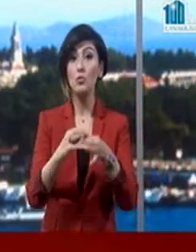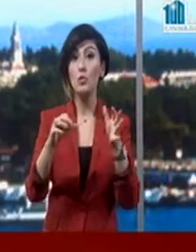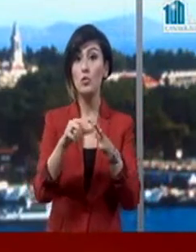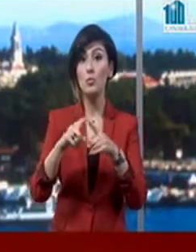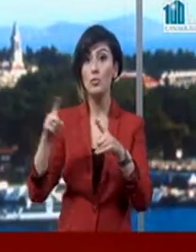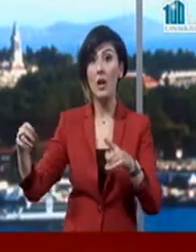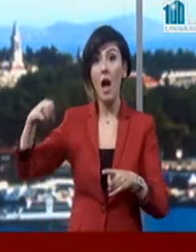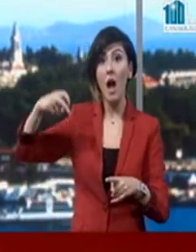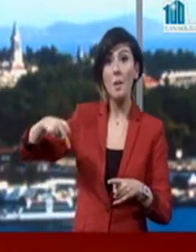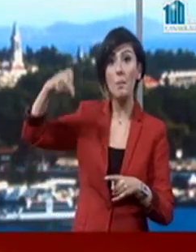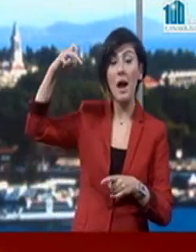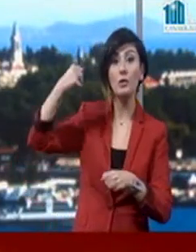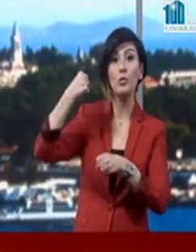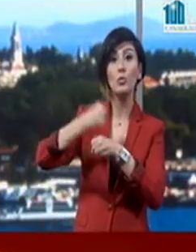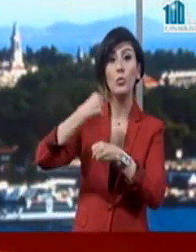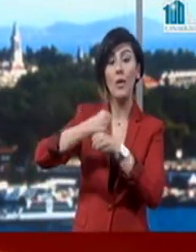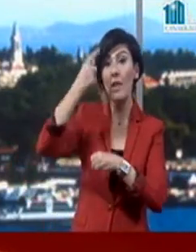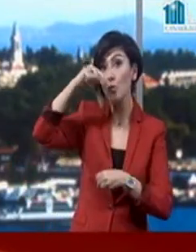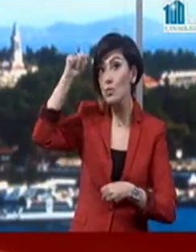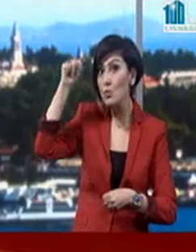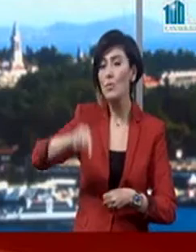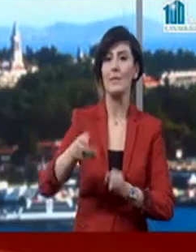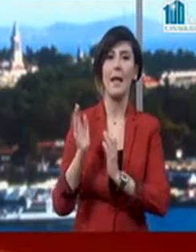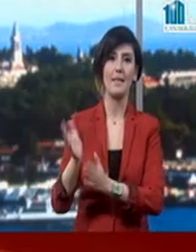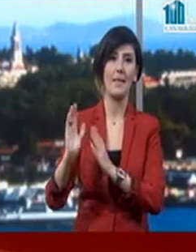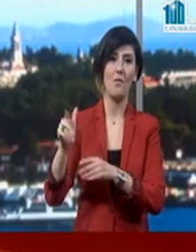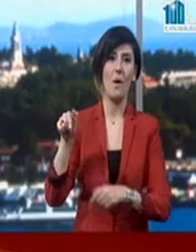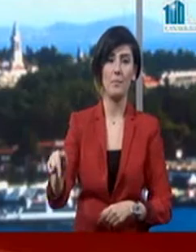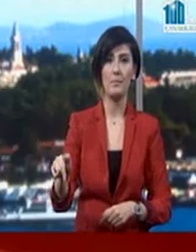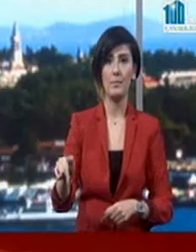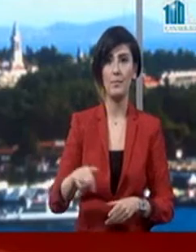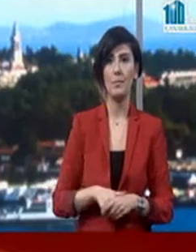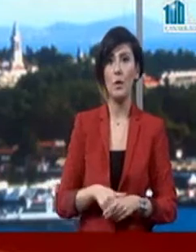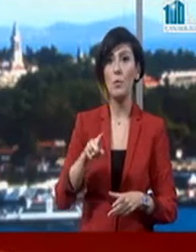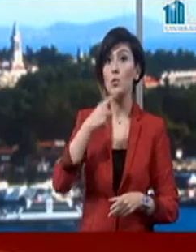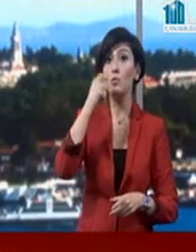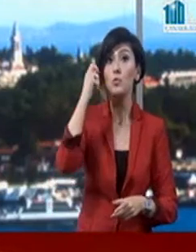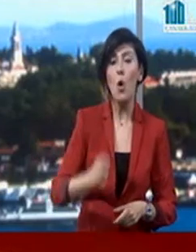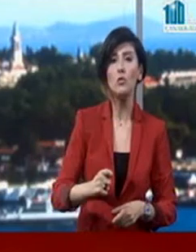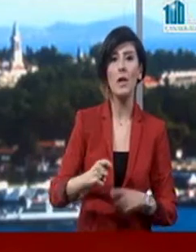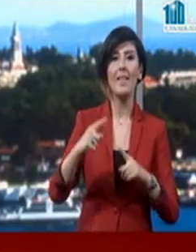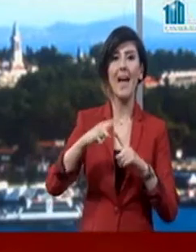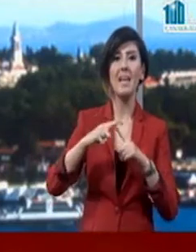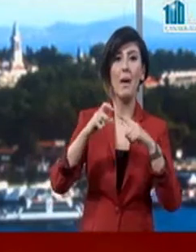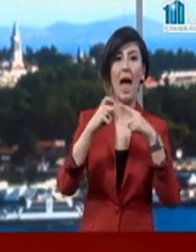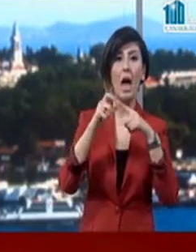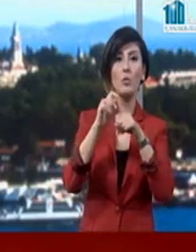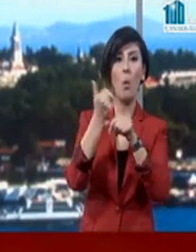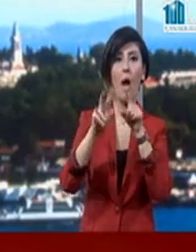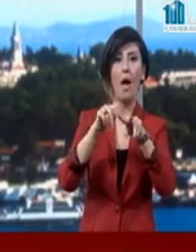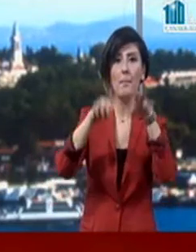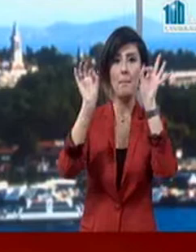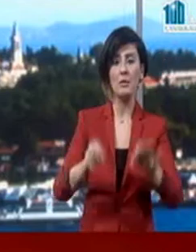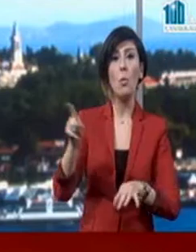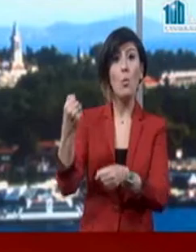güven sayesinde devam ediyor. Bu süreci Tayyip Erdoğan başlatmıştır. Ona duyulan güven sebebiyle büyük bir